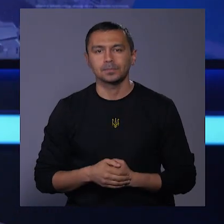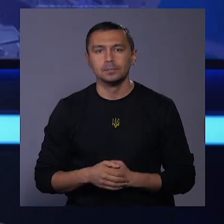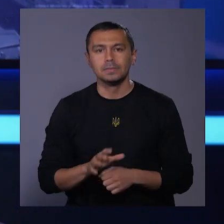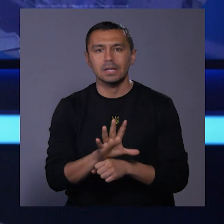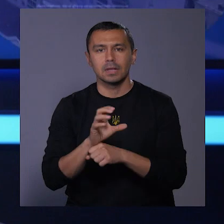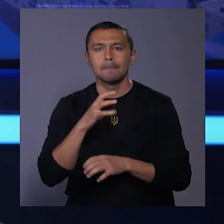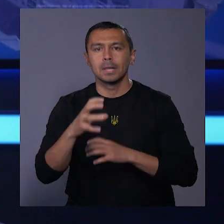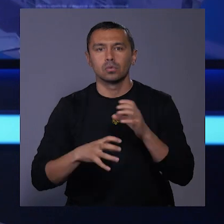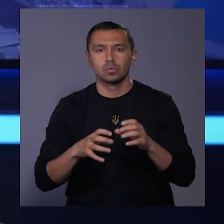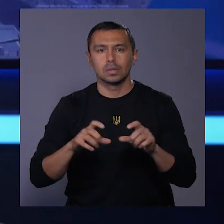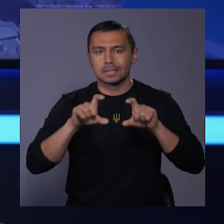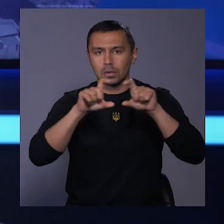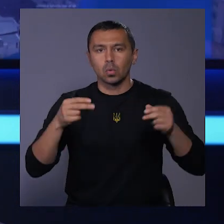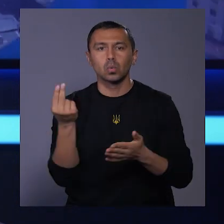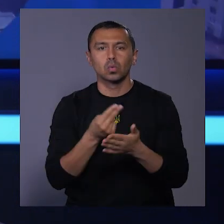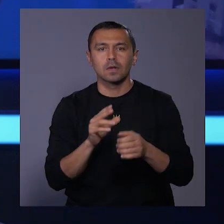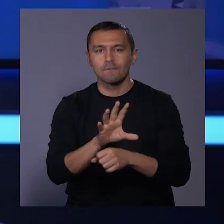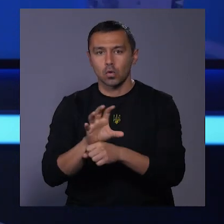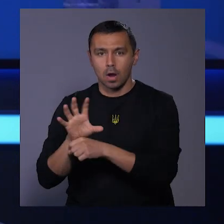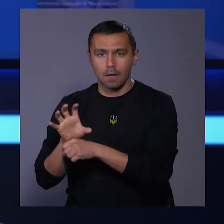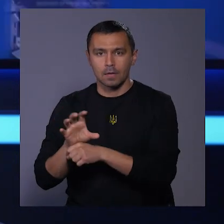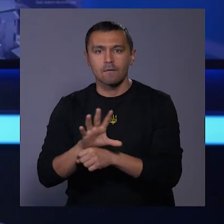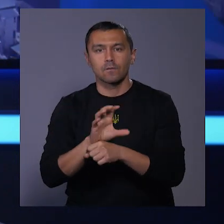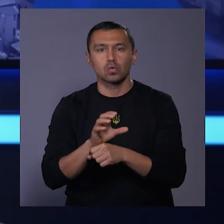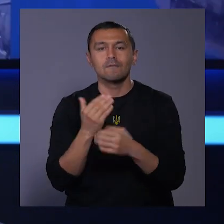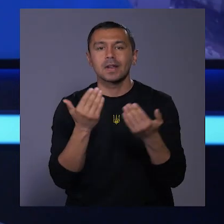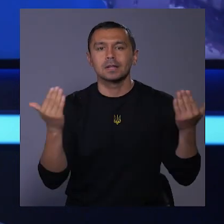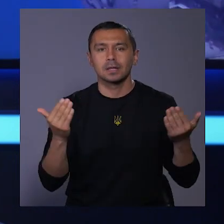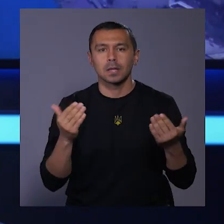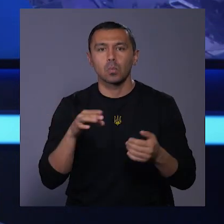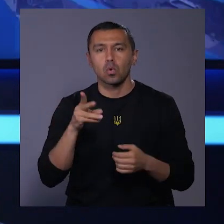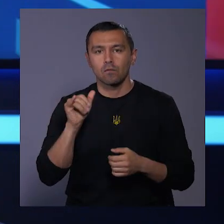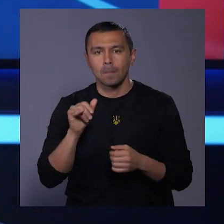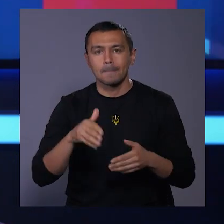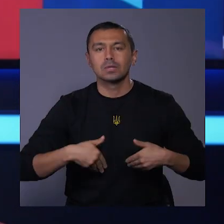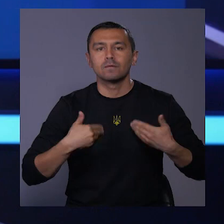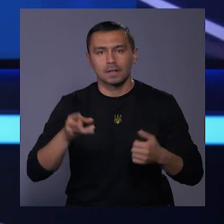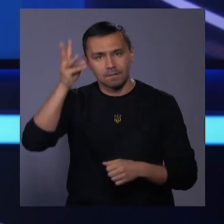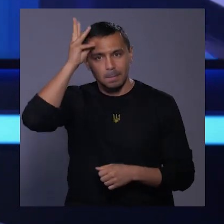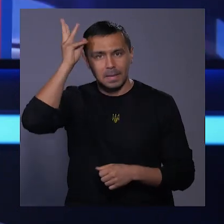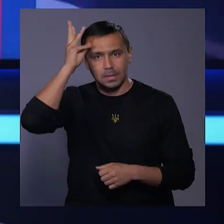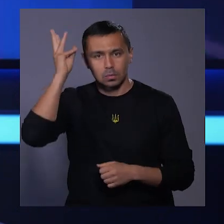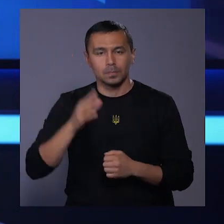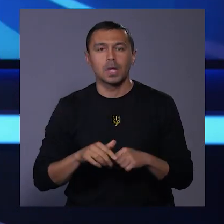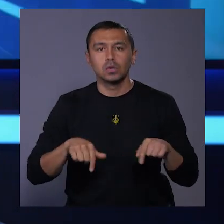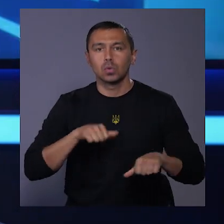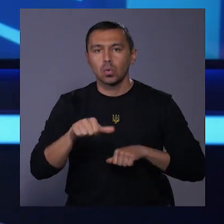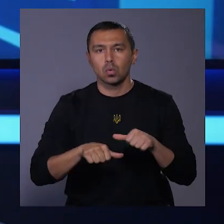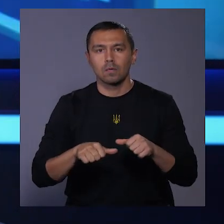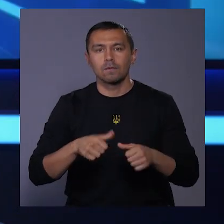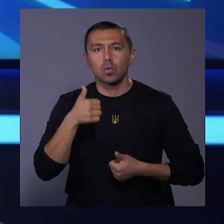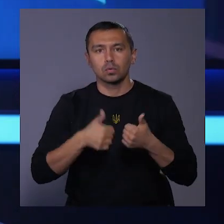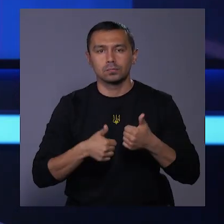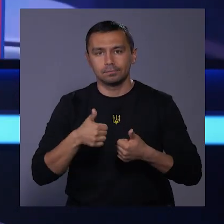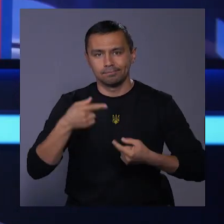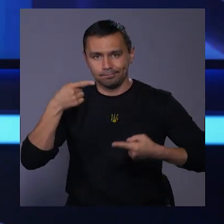Світлини міжнародного салону художньої фотографії «Фотовернісаж на покрову» презентували у Хмельницькому. Цьогоріч у конкурсі